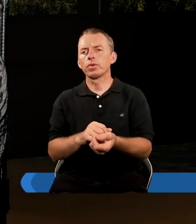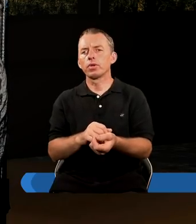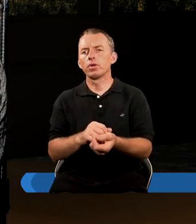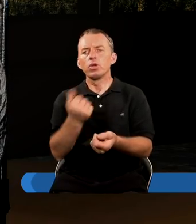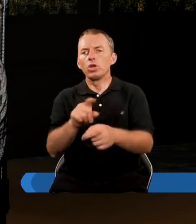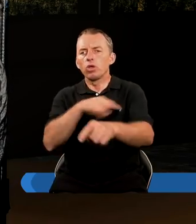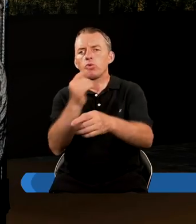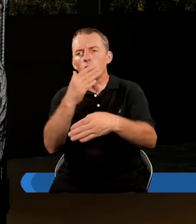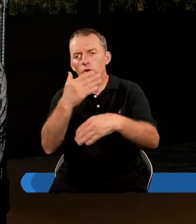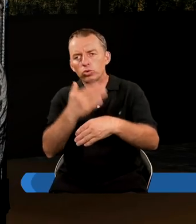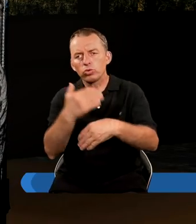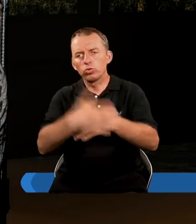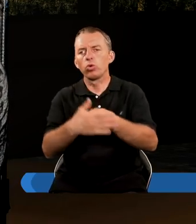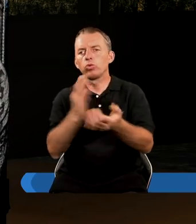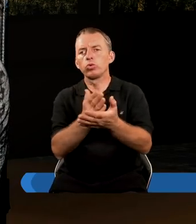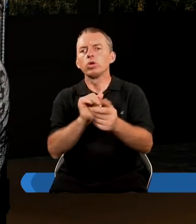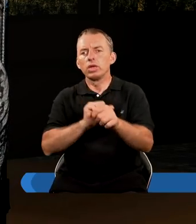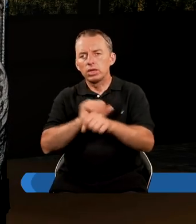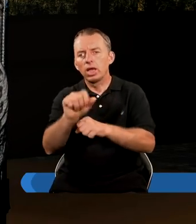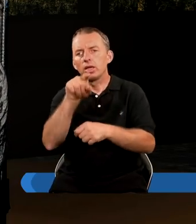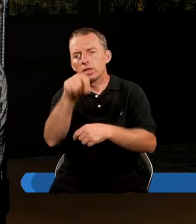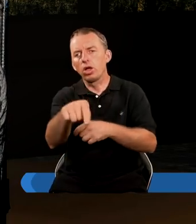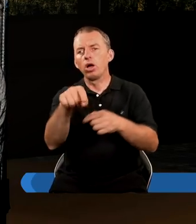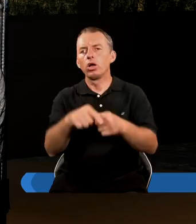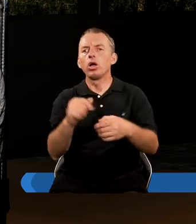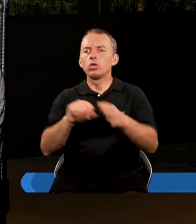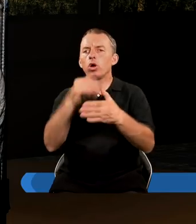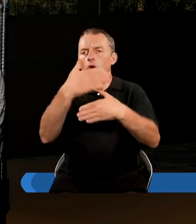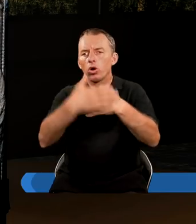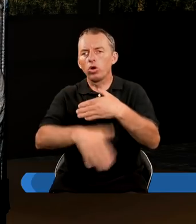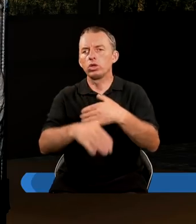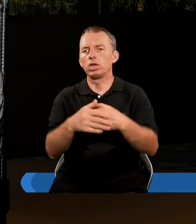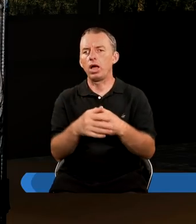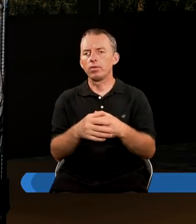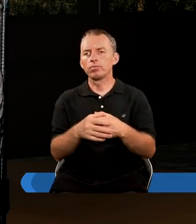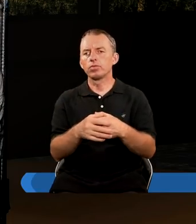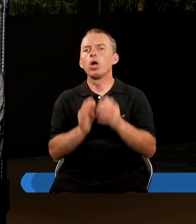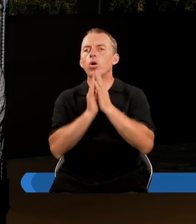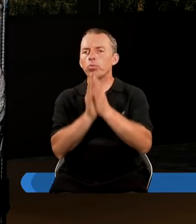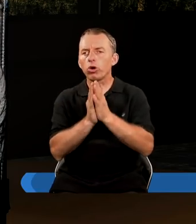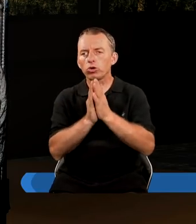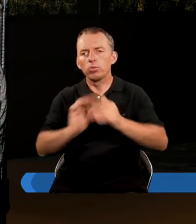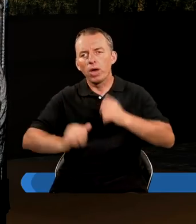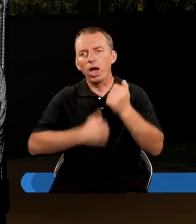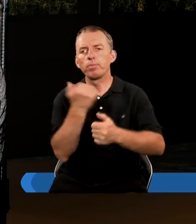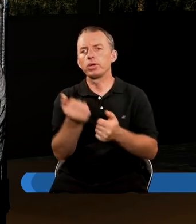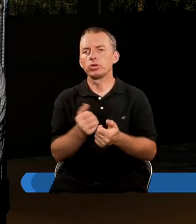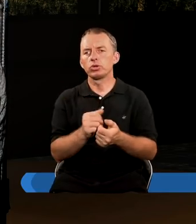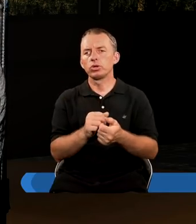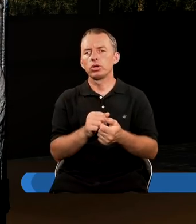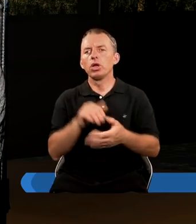niedługo już jest do końca. Prosimy, abyś